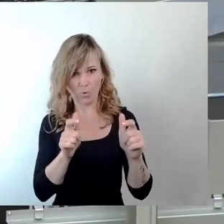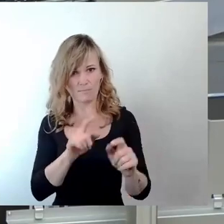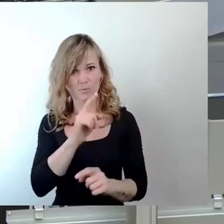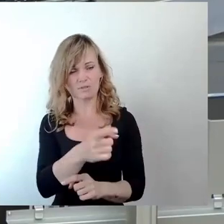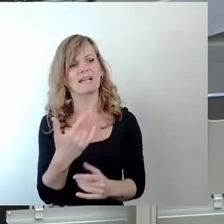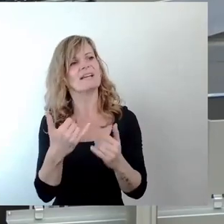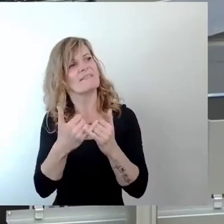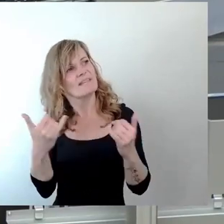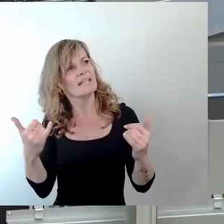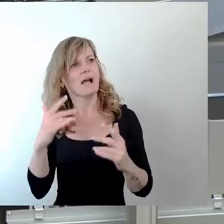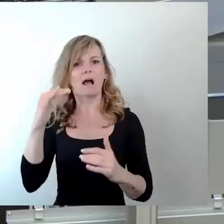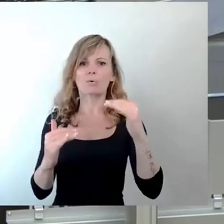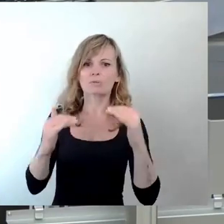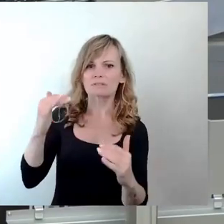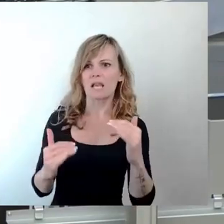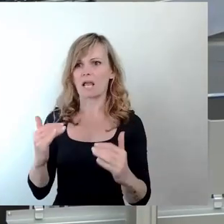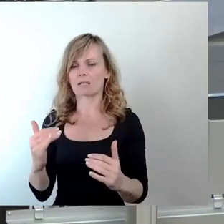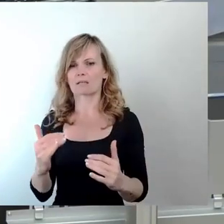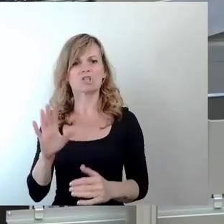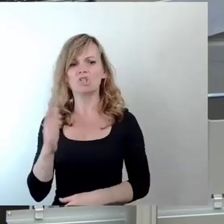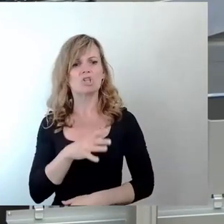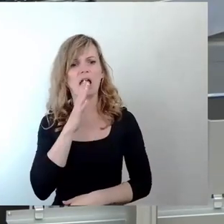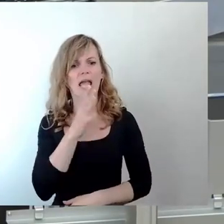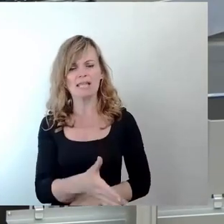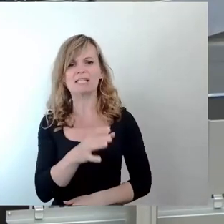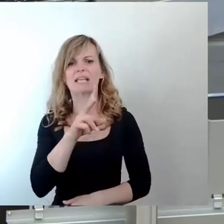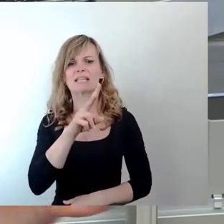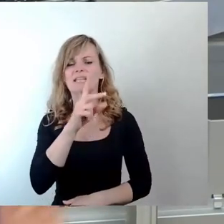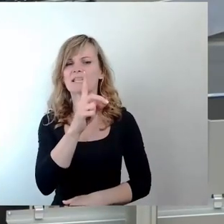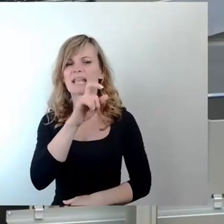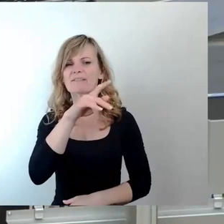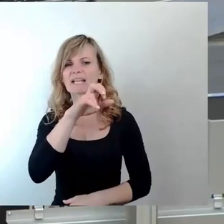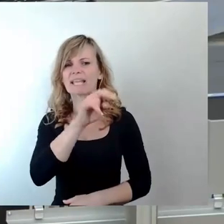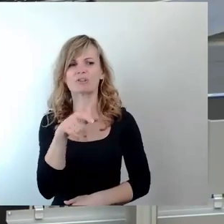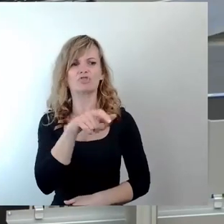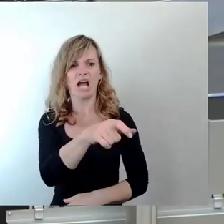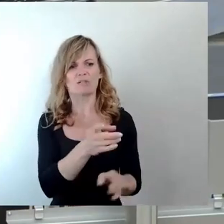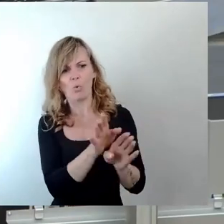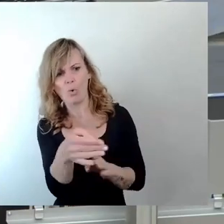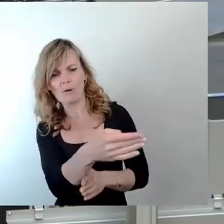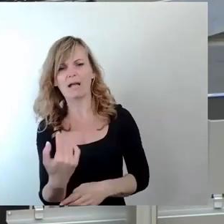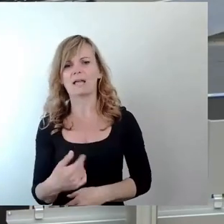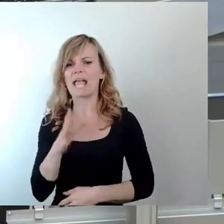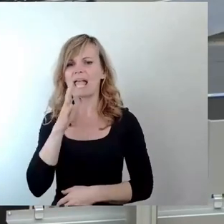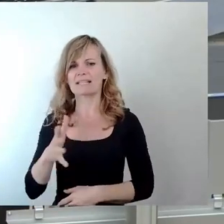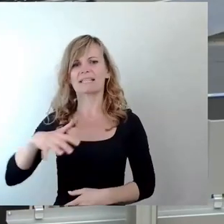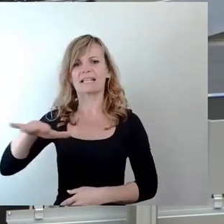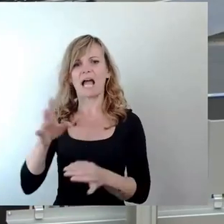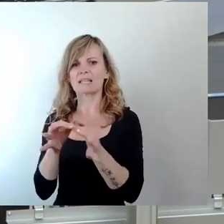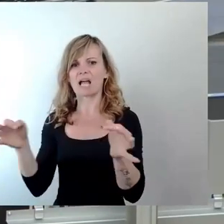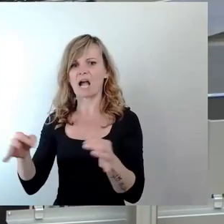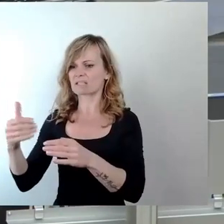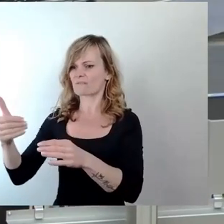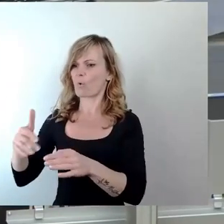ausgleichen? Nee, da haben wir eine hässliche Defrientstraße mit der Kurve, dieser komischen, da haben wir einen hässlichen Landtagsvorplatz, da haben wir dann irgendwie diesen